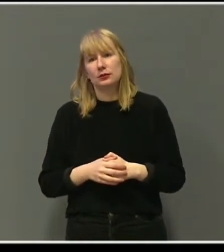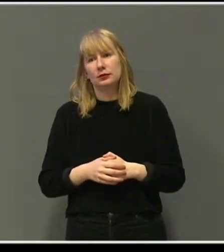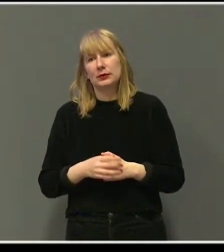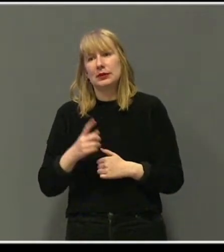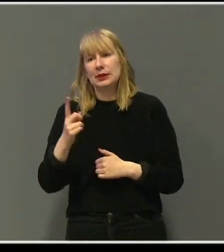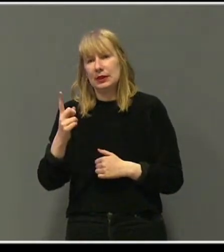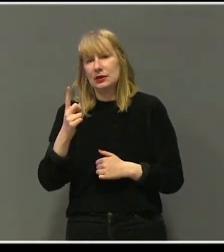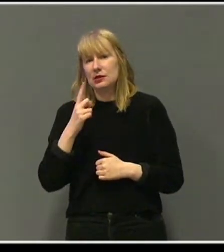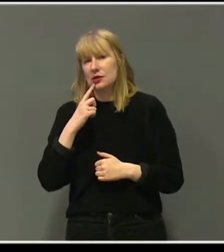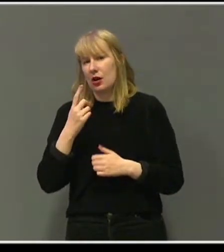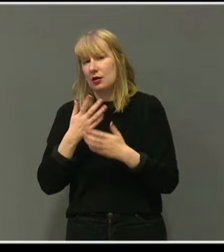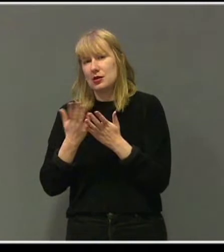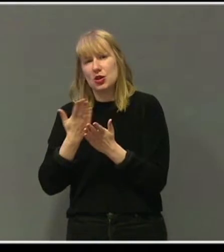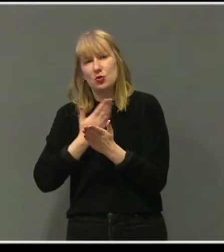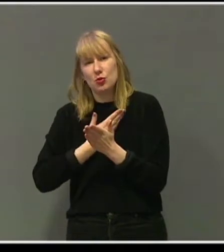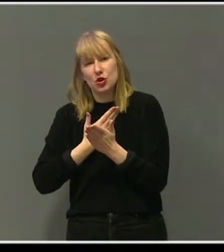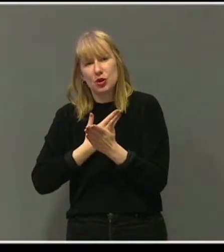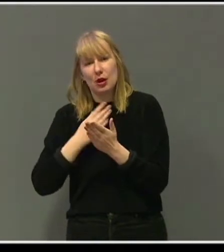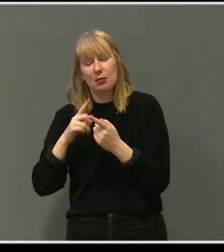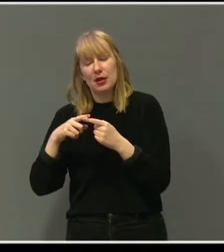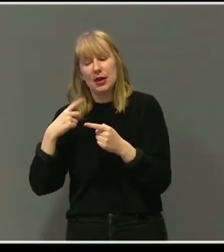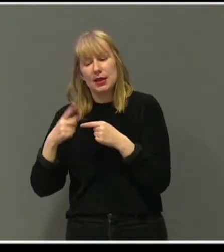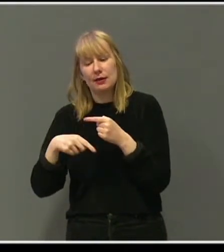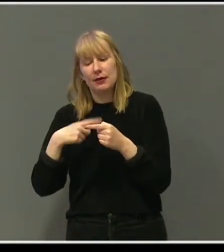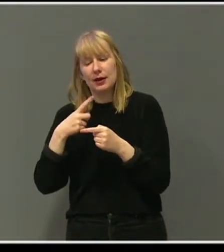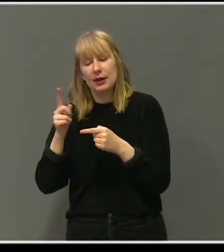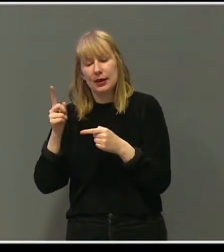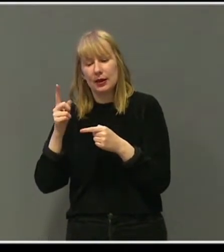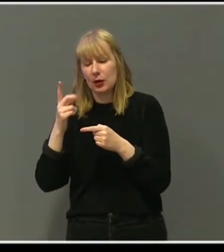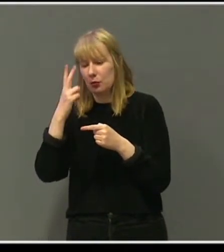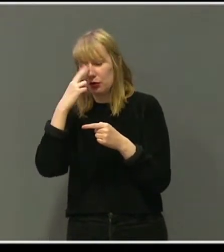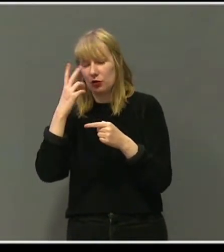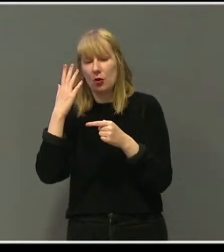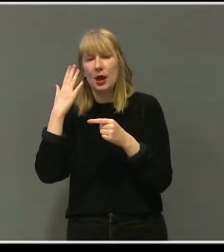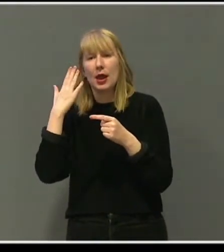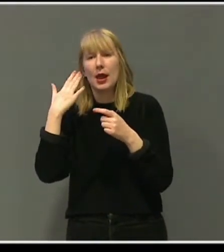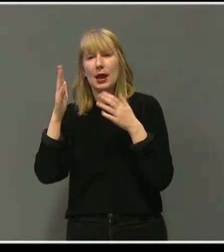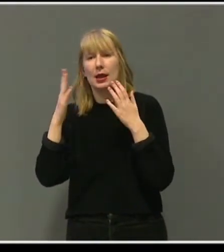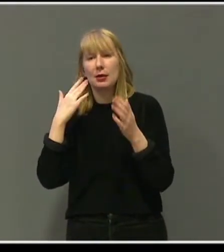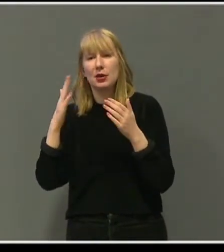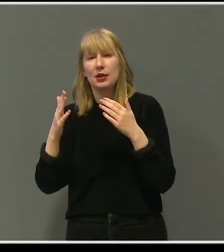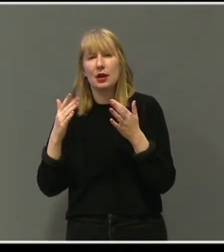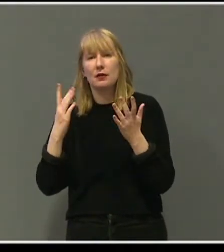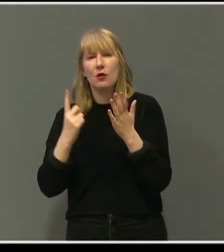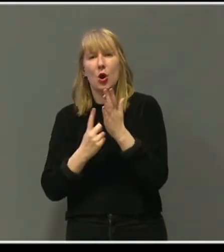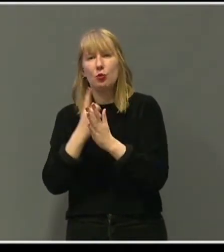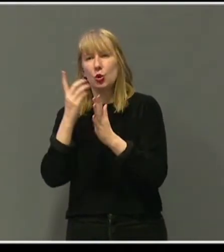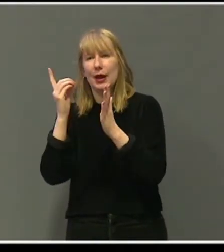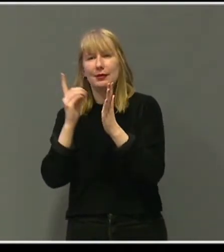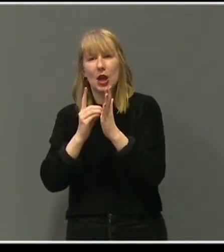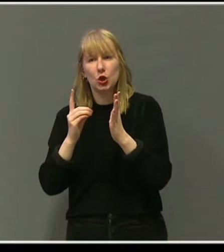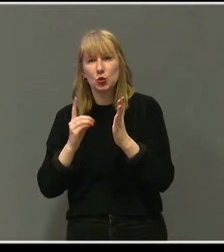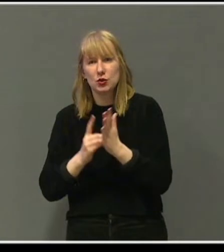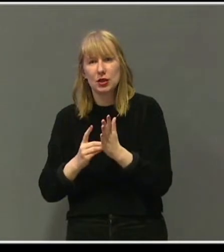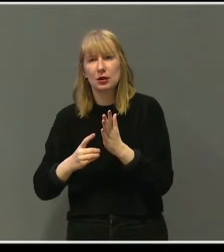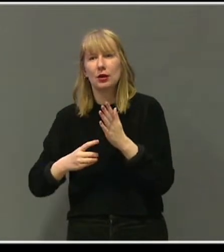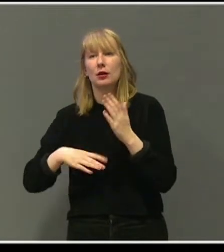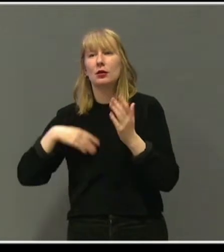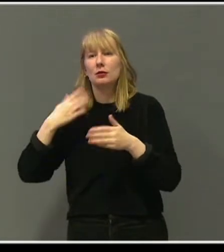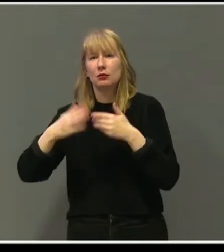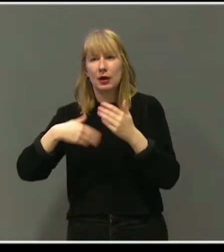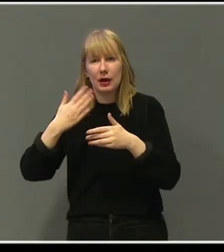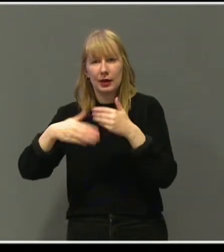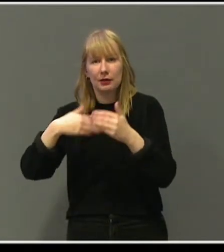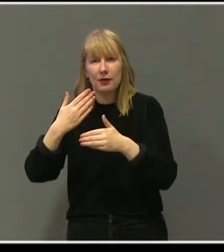mye, så forstod vi etter hvert at de steg for steg eliminerte mulige diagnoser. Det skulle gå et halvt år